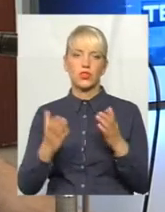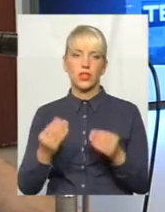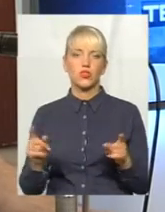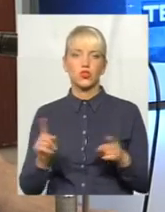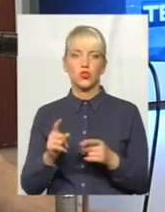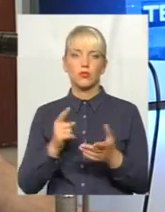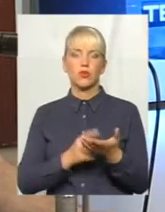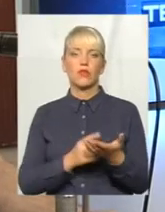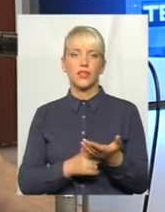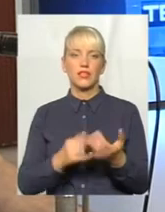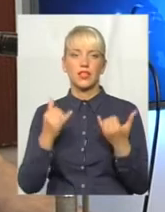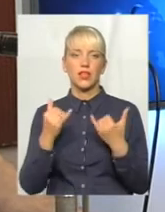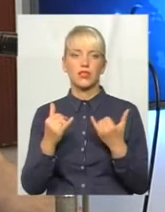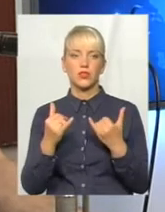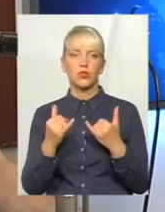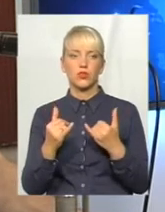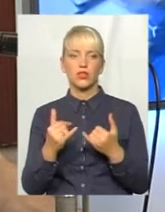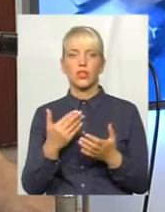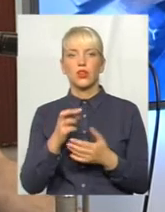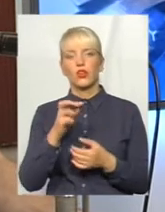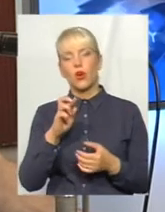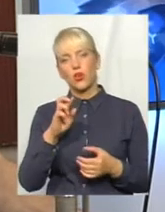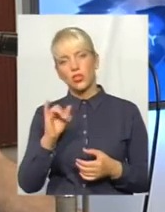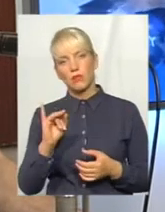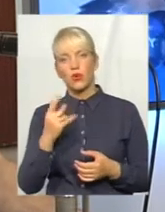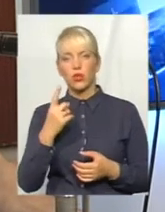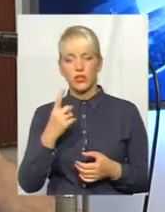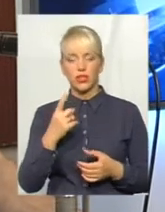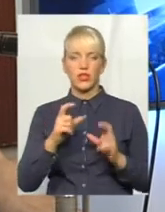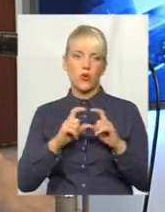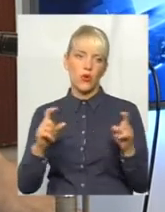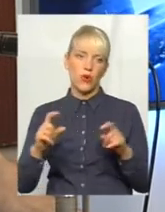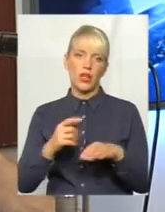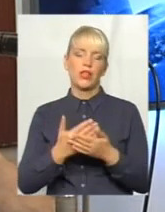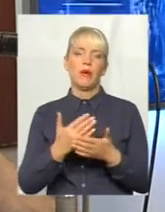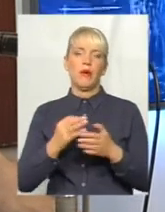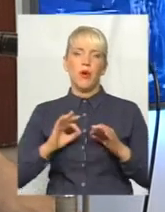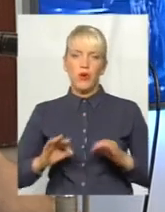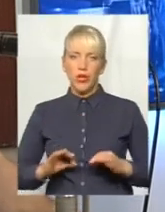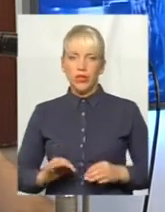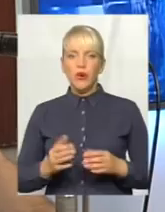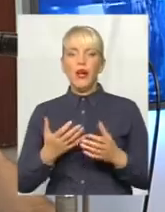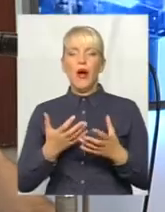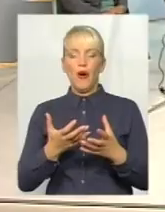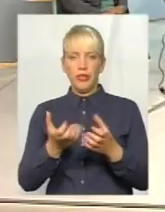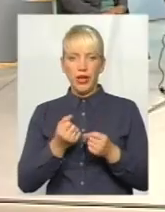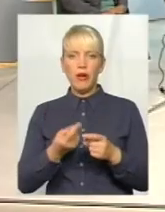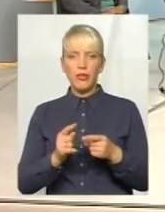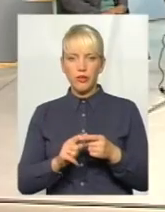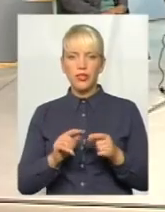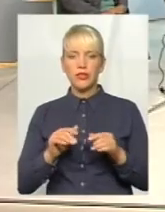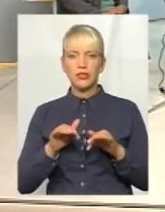На сьогодні хоча б один правоохоронні органи прокуратури отримали кредитну справу від